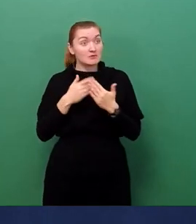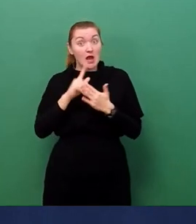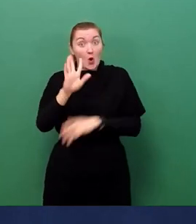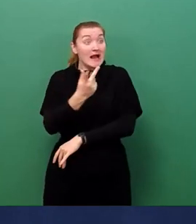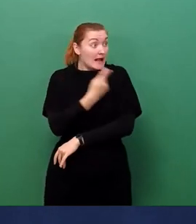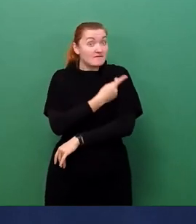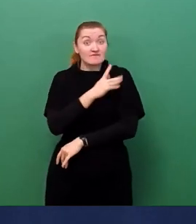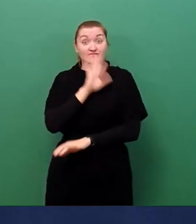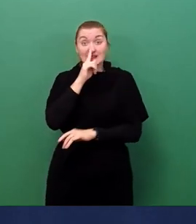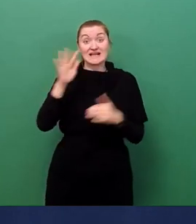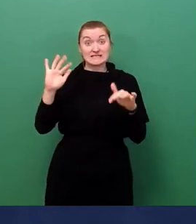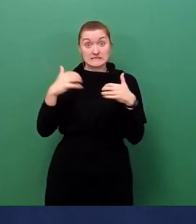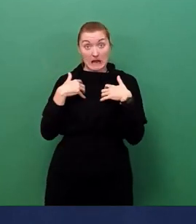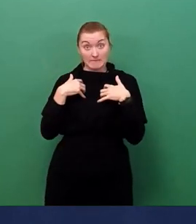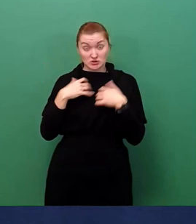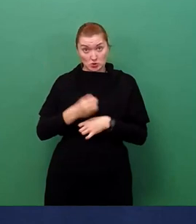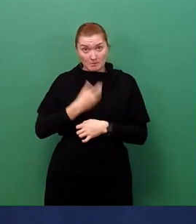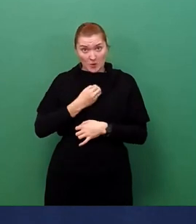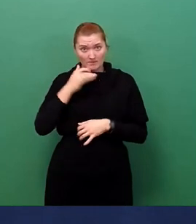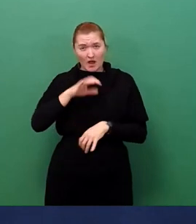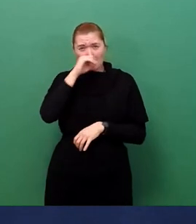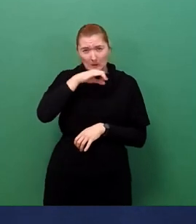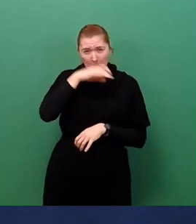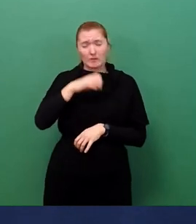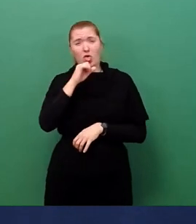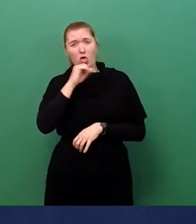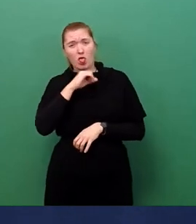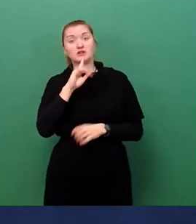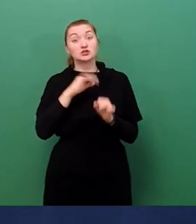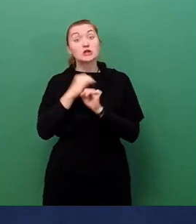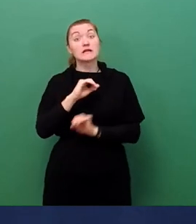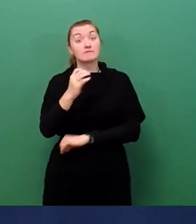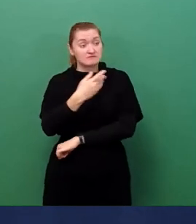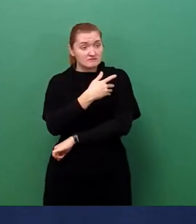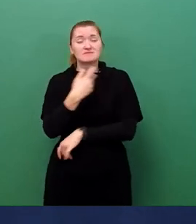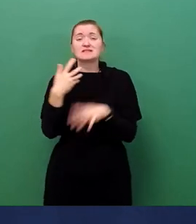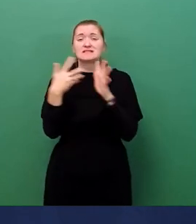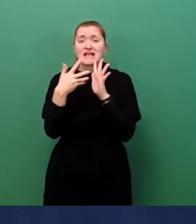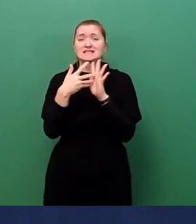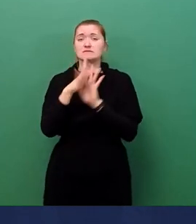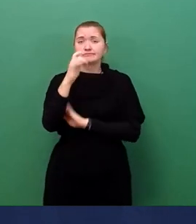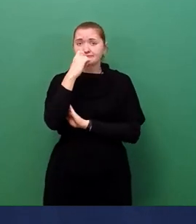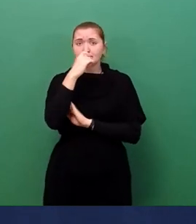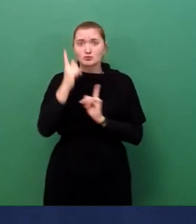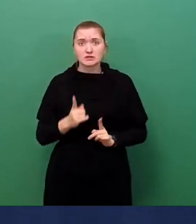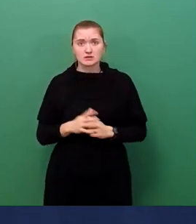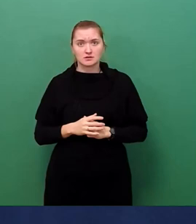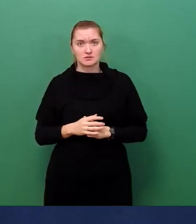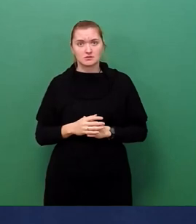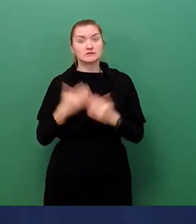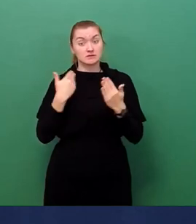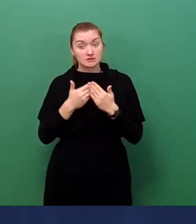testen lassen muss. Sodass es also hier tatsächlich zu einer Beeinträchtigung des